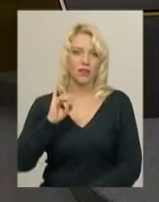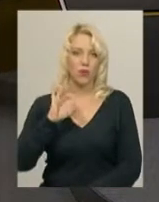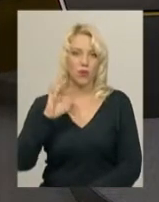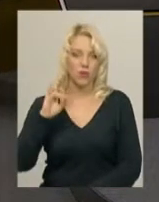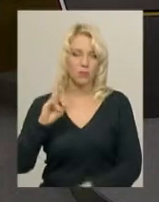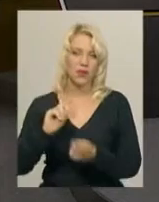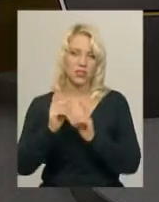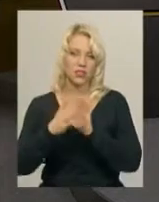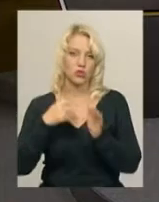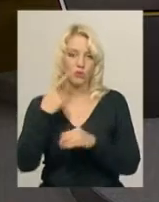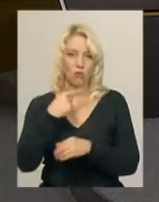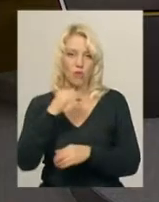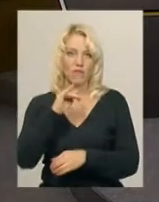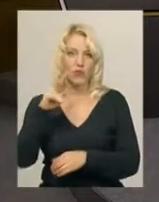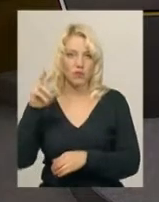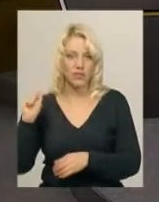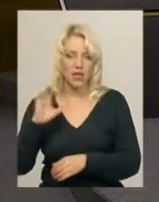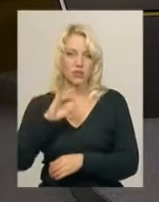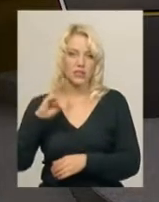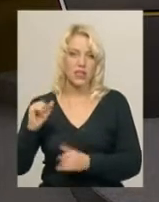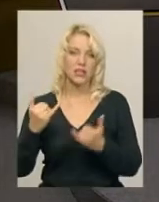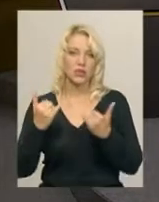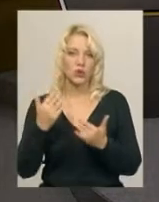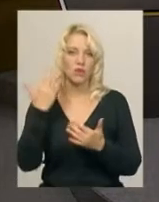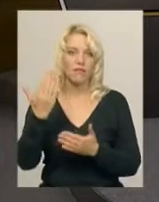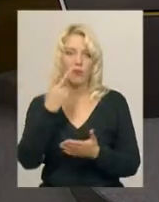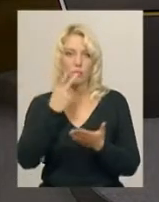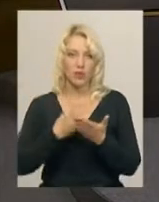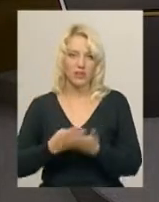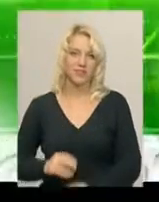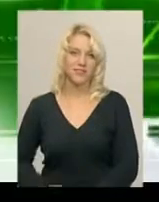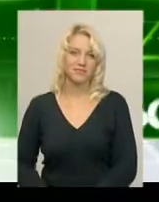жестову мову Оксана Фіновська. Сьогодні у випуску ви почуєте.